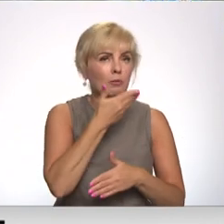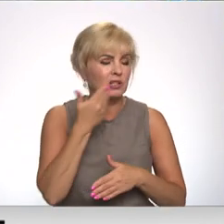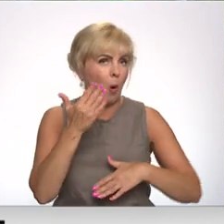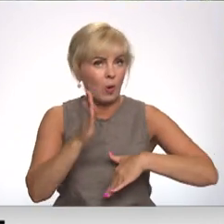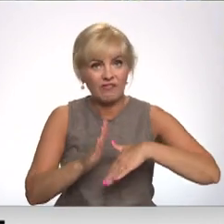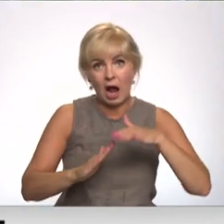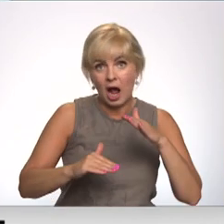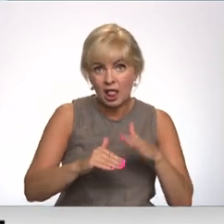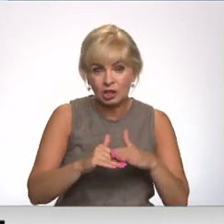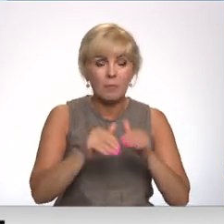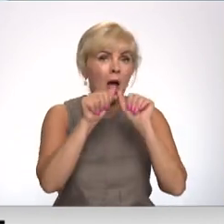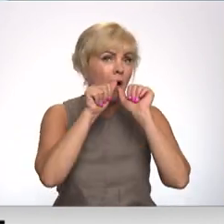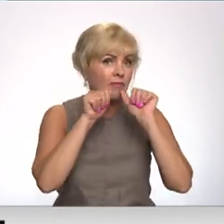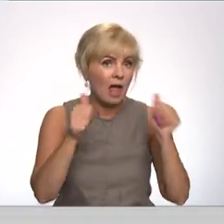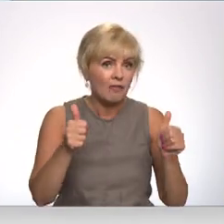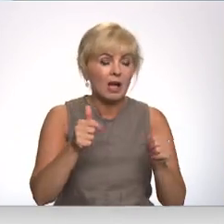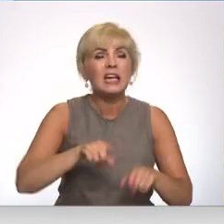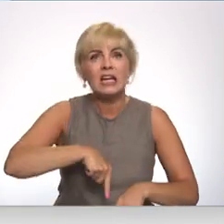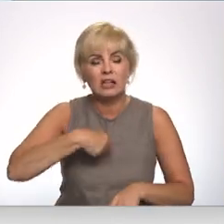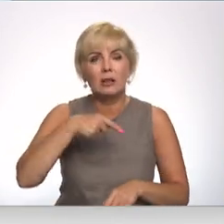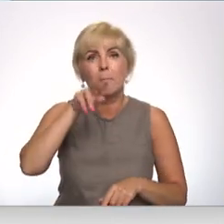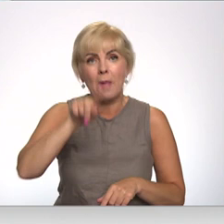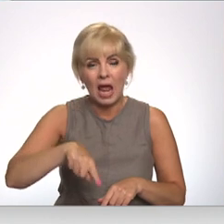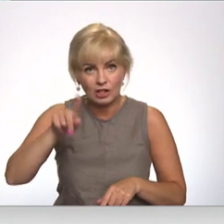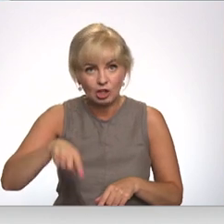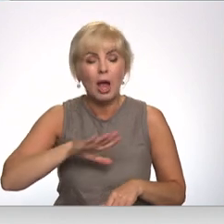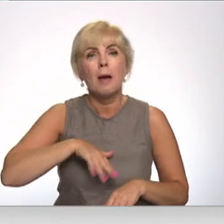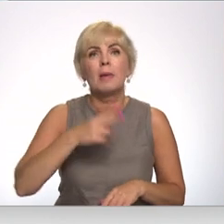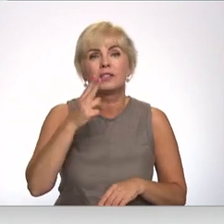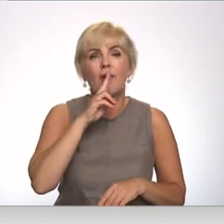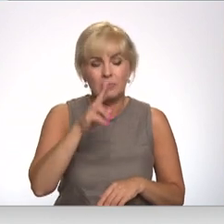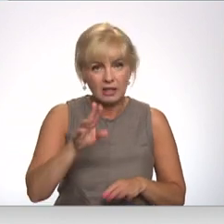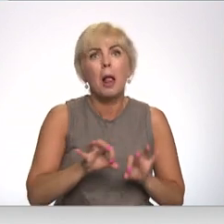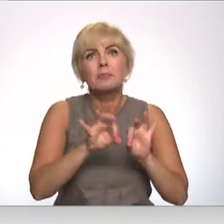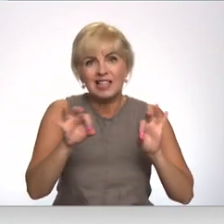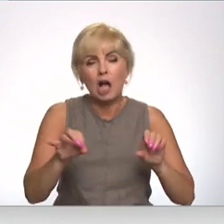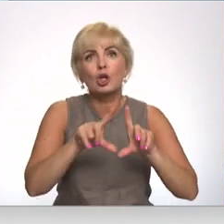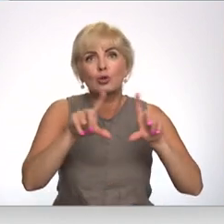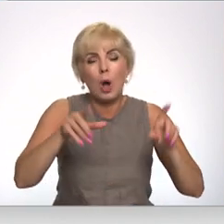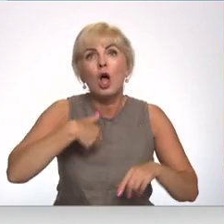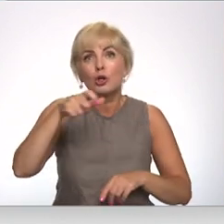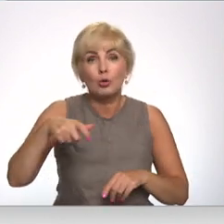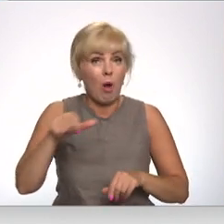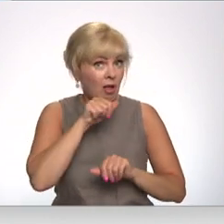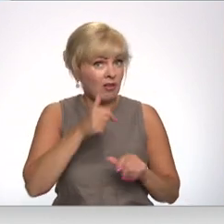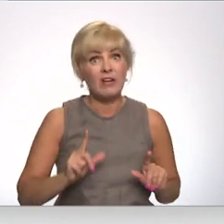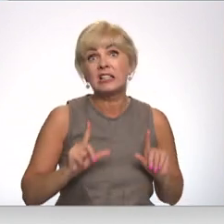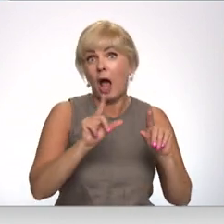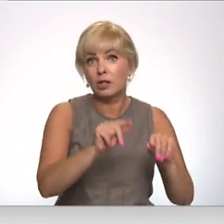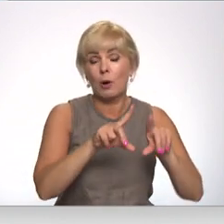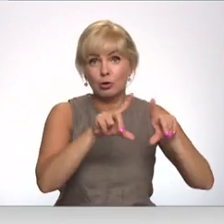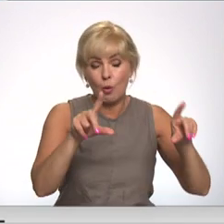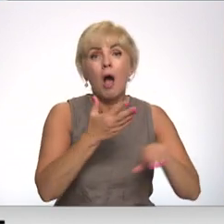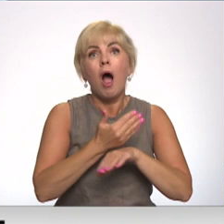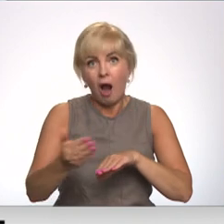Jūt nevar tas jūgties mēnešiem. Pēc divām nedēļām sāks ir uz skolu. Skolumnieki netiks uz skolu. Tiks